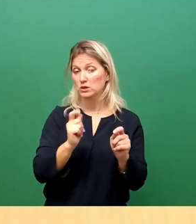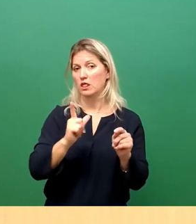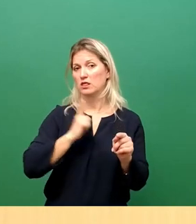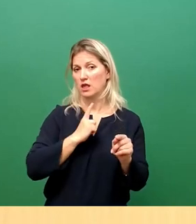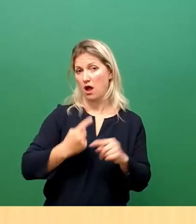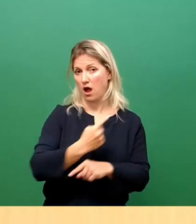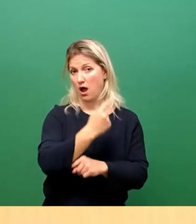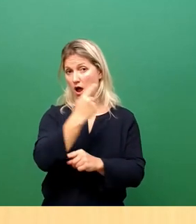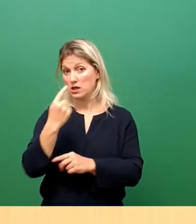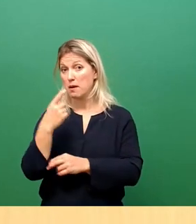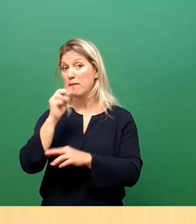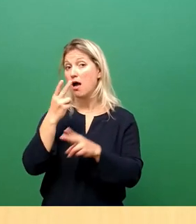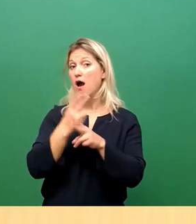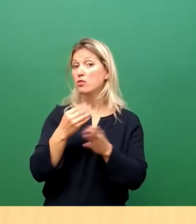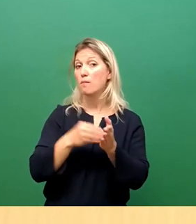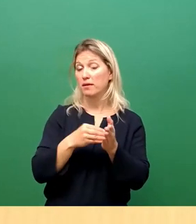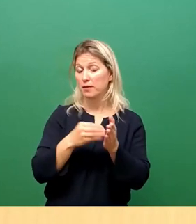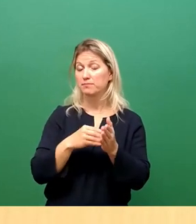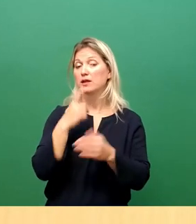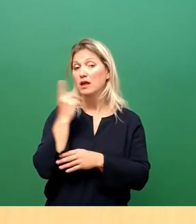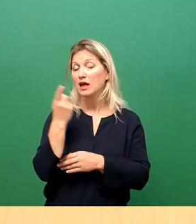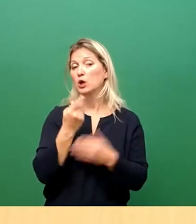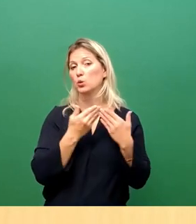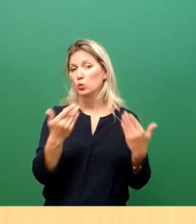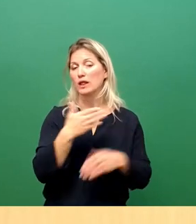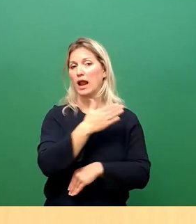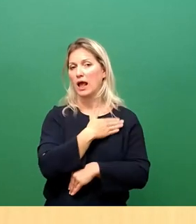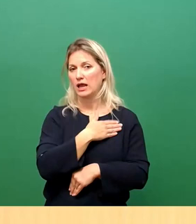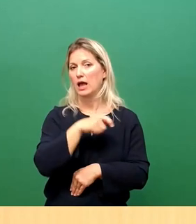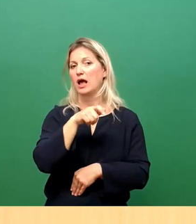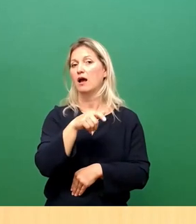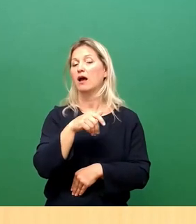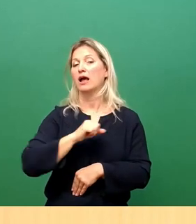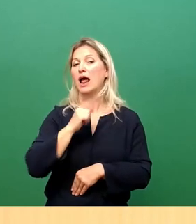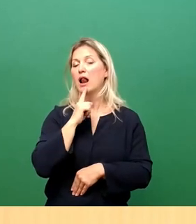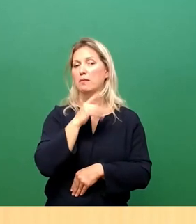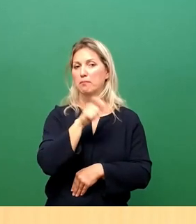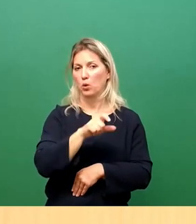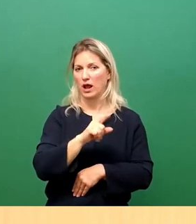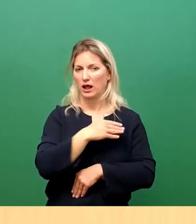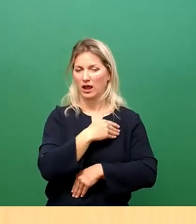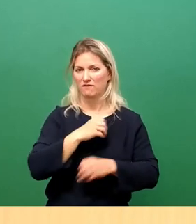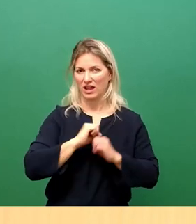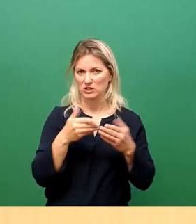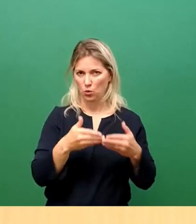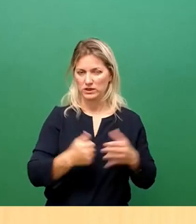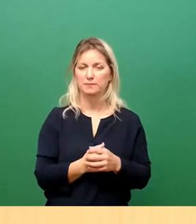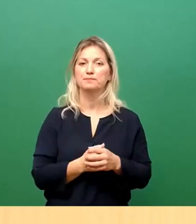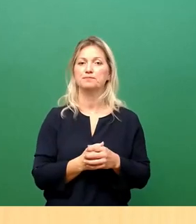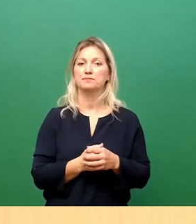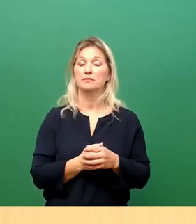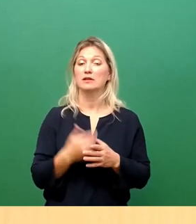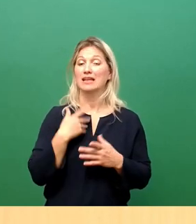noch gleich, Grüne, SPD, Linke, Bürgerfraktionen. Der Stadtrat beauft die Oberbürgermeisterin mit einer neuen